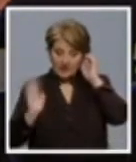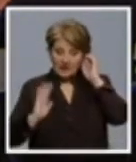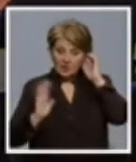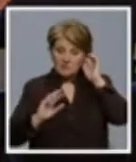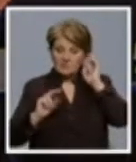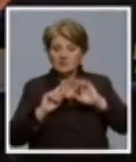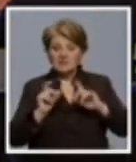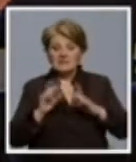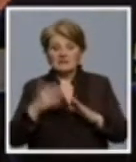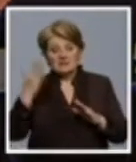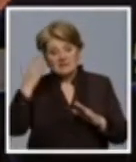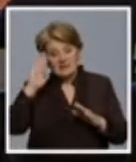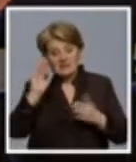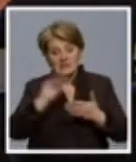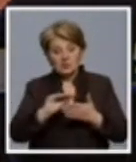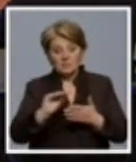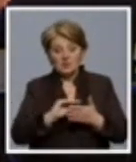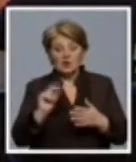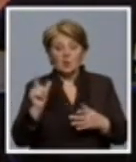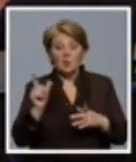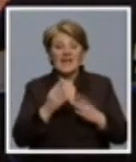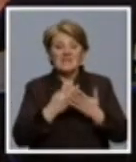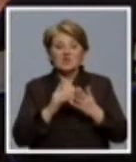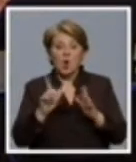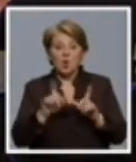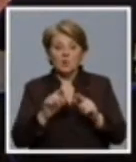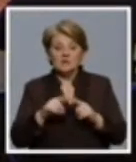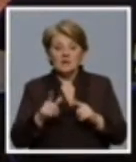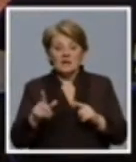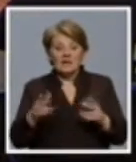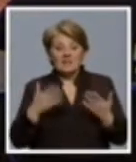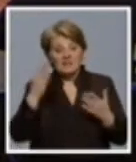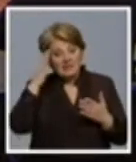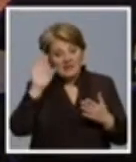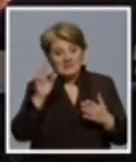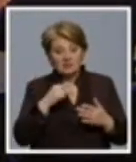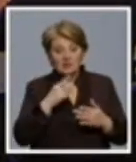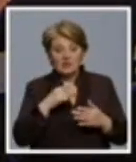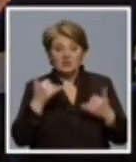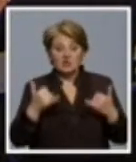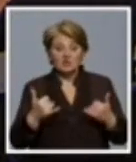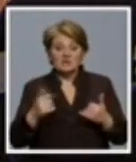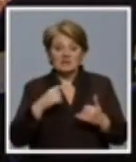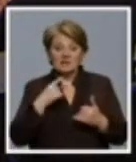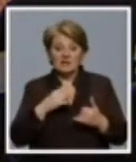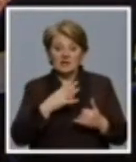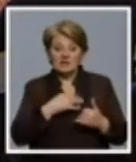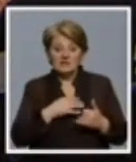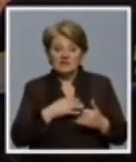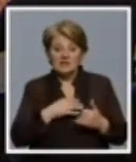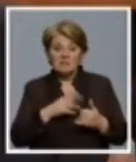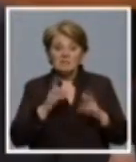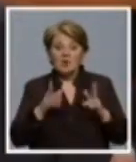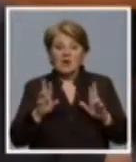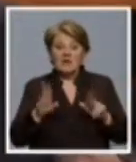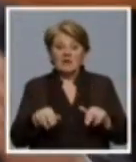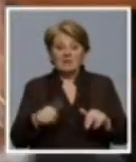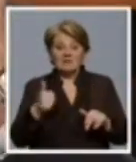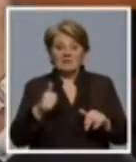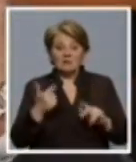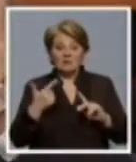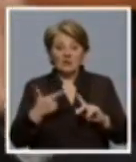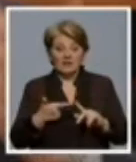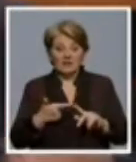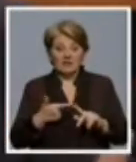gospodin Skadeza ne zna ono što piše u rezoluciji, ne zna to izreći. Ja ću izreći, Hrvatska nadu Bosni i Hercegovina mora imati jednu ili